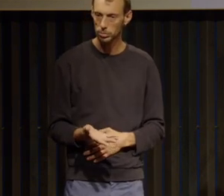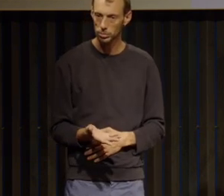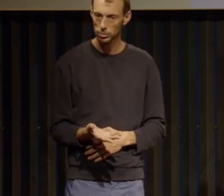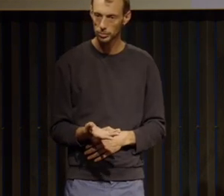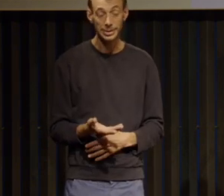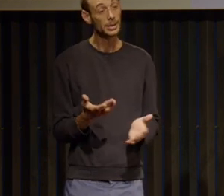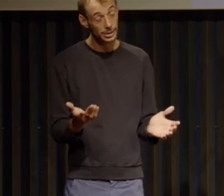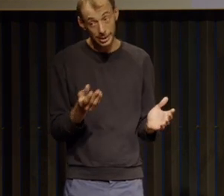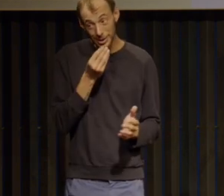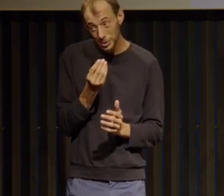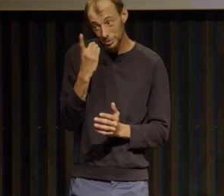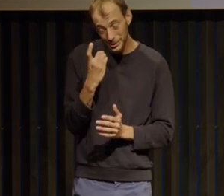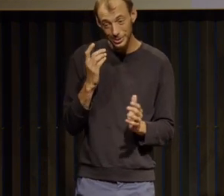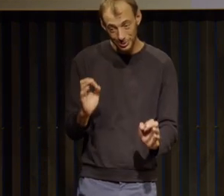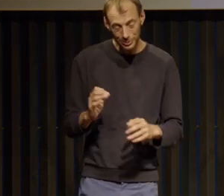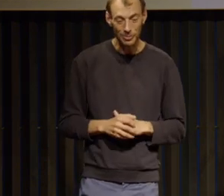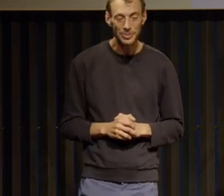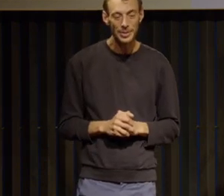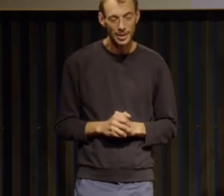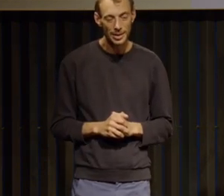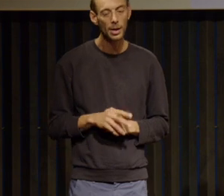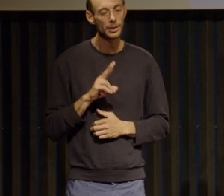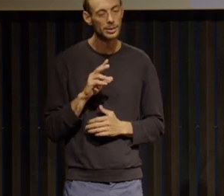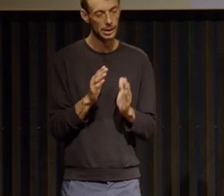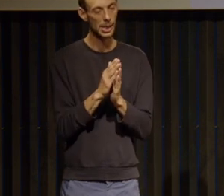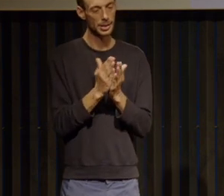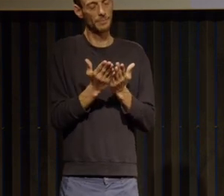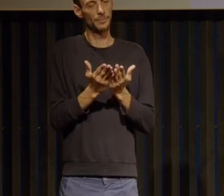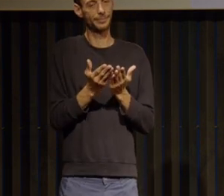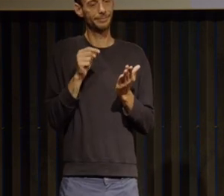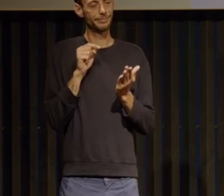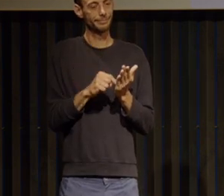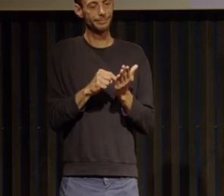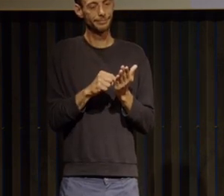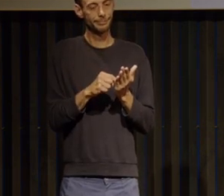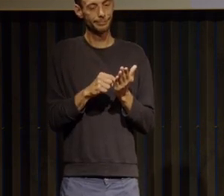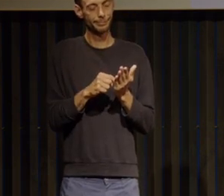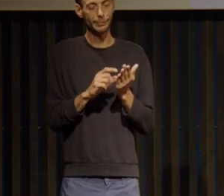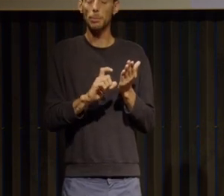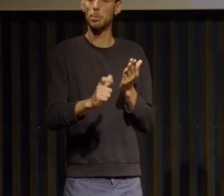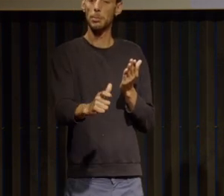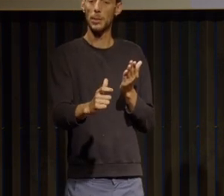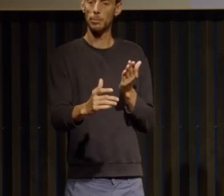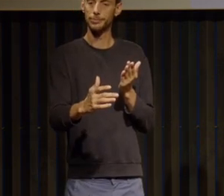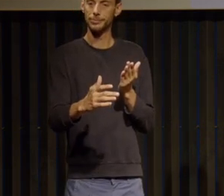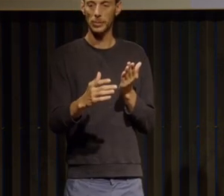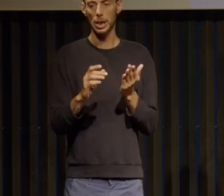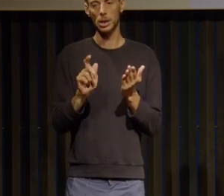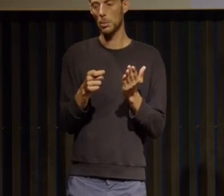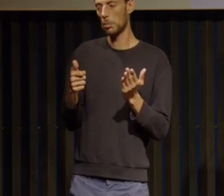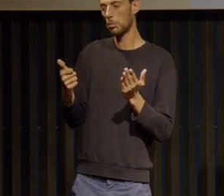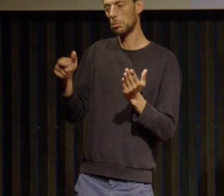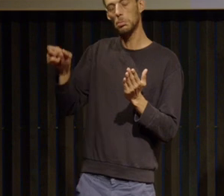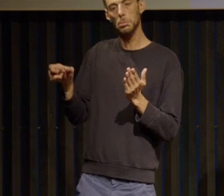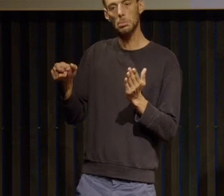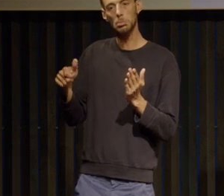je pense que en fait le livre est conçu d'une certaine façon pour que la personne puisse vraiment voir quels sont les acquis il